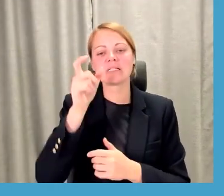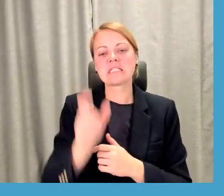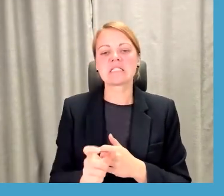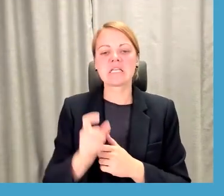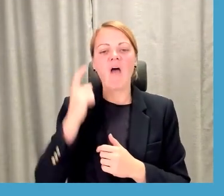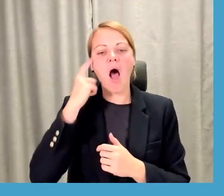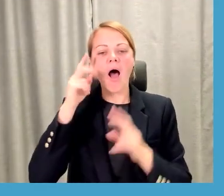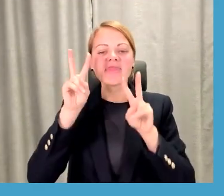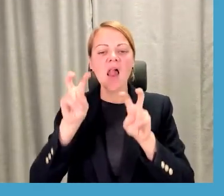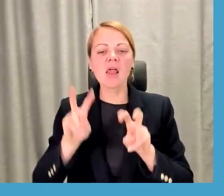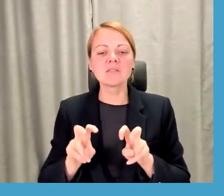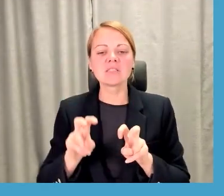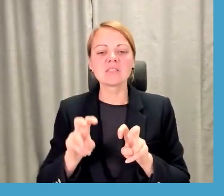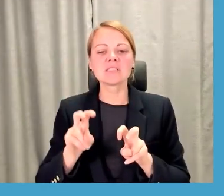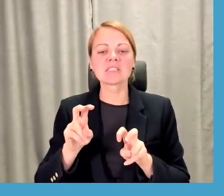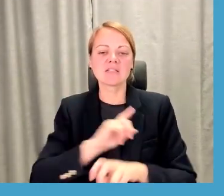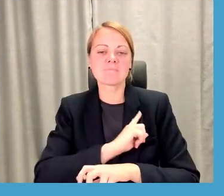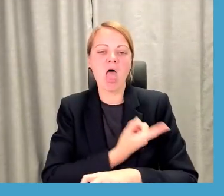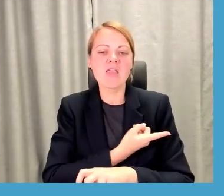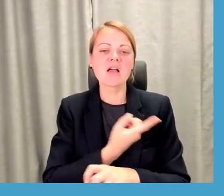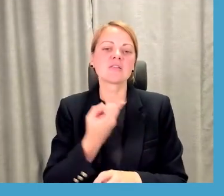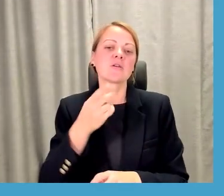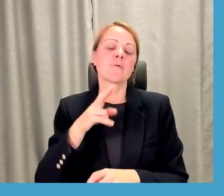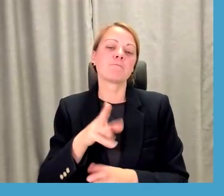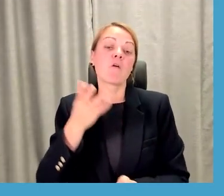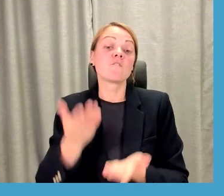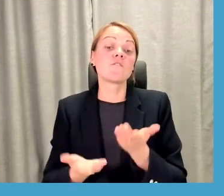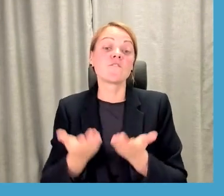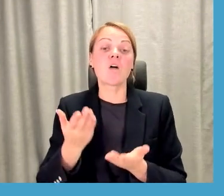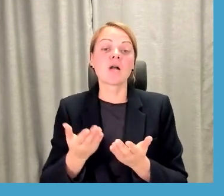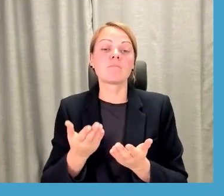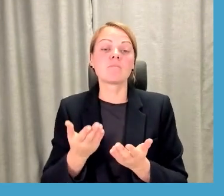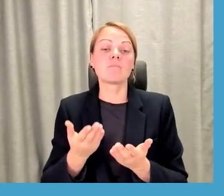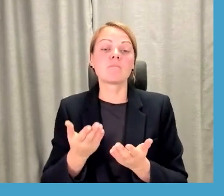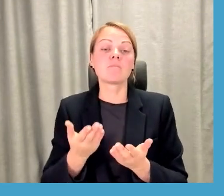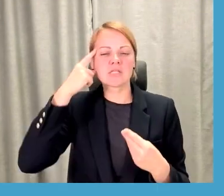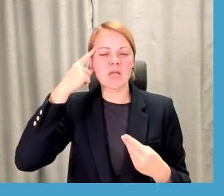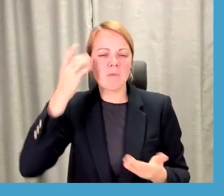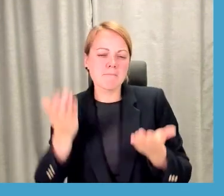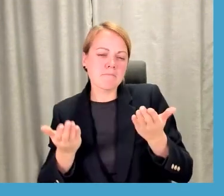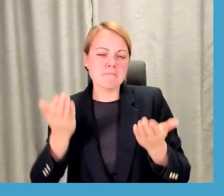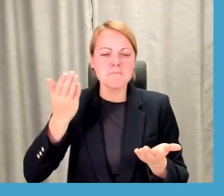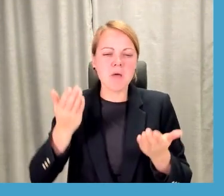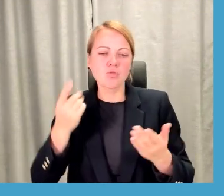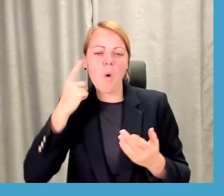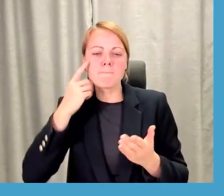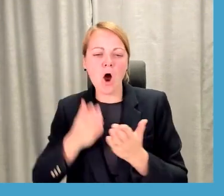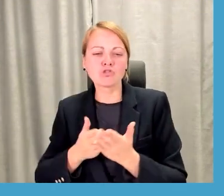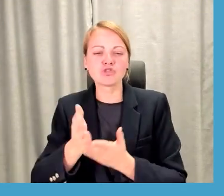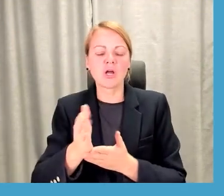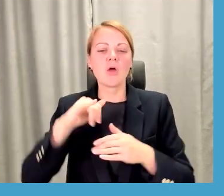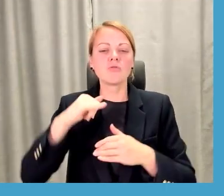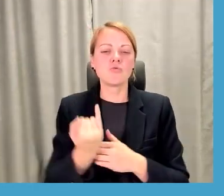saka, analītiskajām spējām, un, nu, varbūt arī evastību tomākšanā. Tas būtu vēl viena no tām lietām, jo,